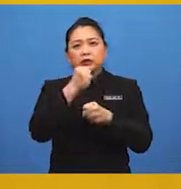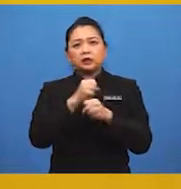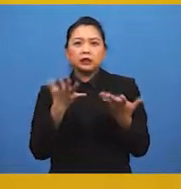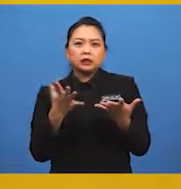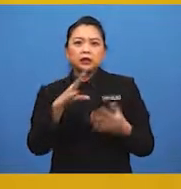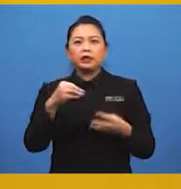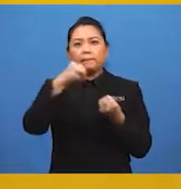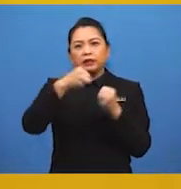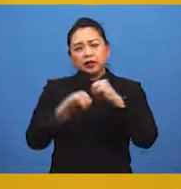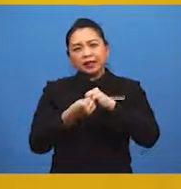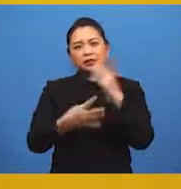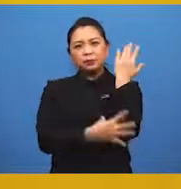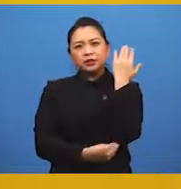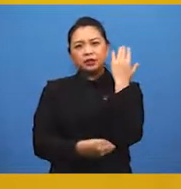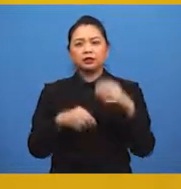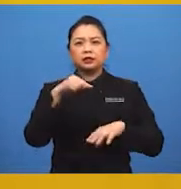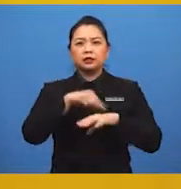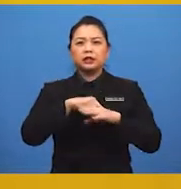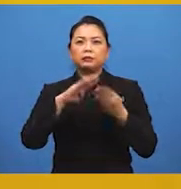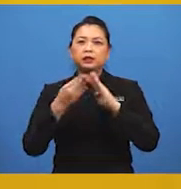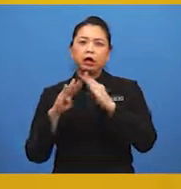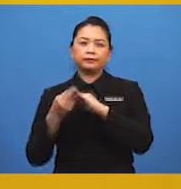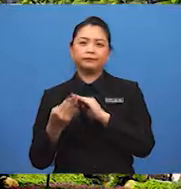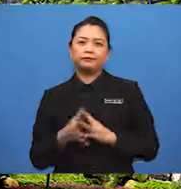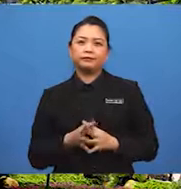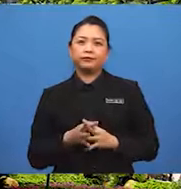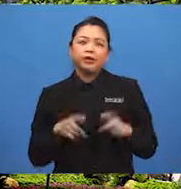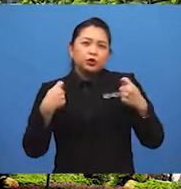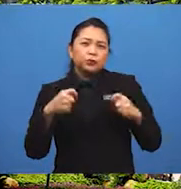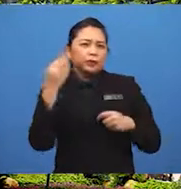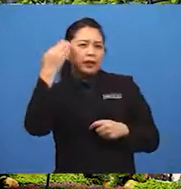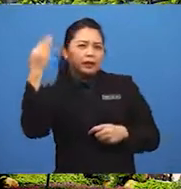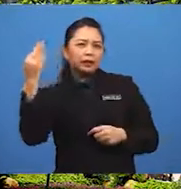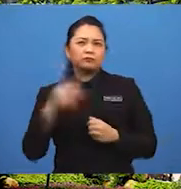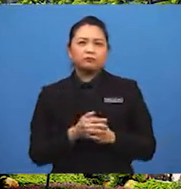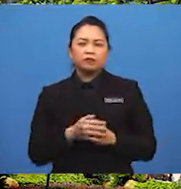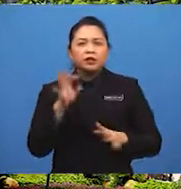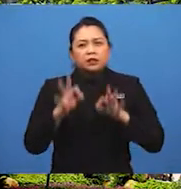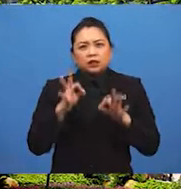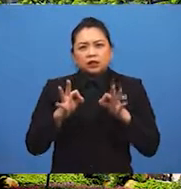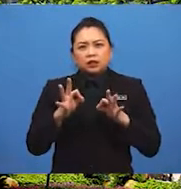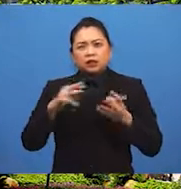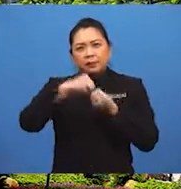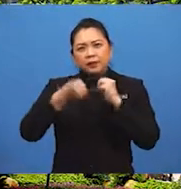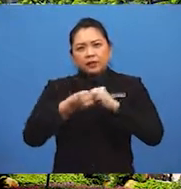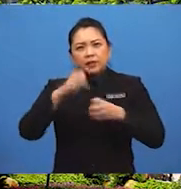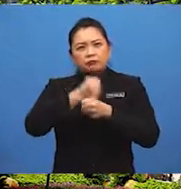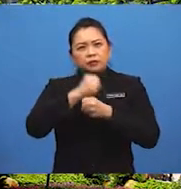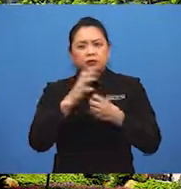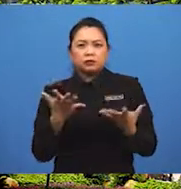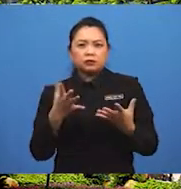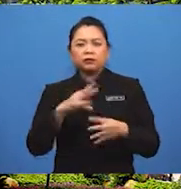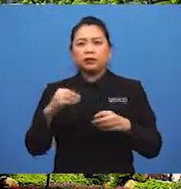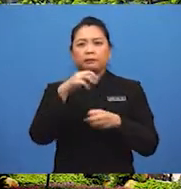dan masalah kemiskinan di bandar. Cuba bayangkan, sekiranya masalah pengangguran dan